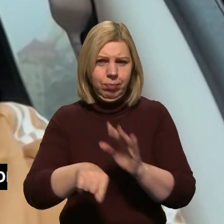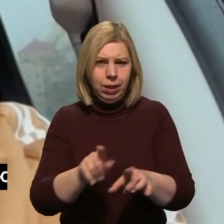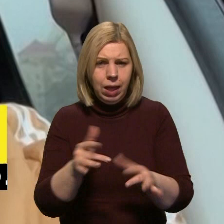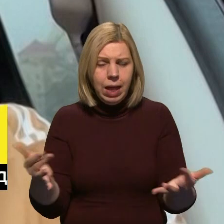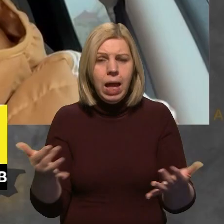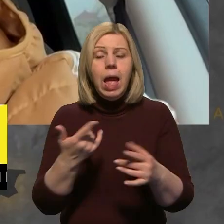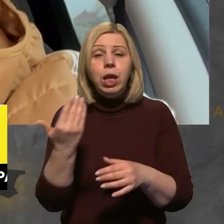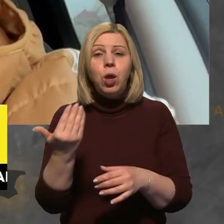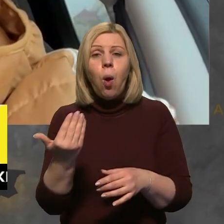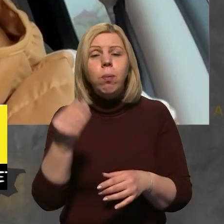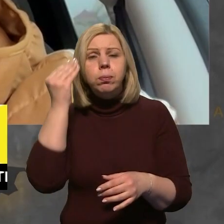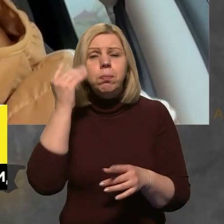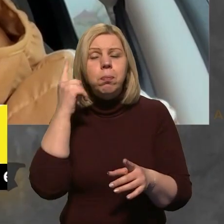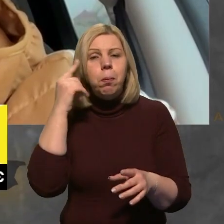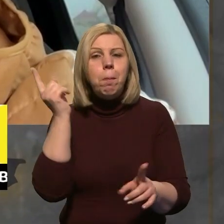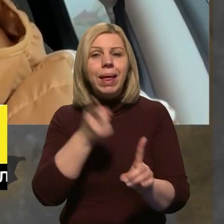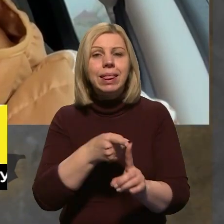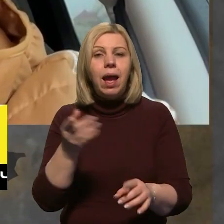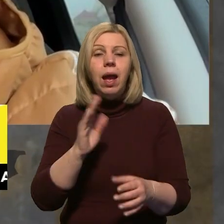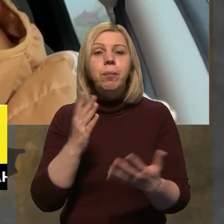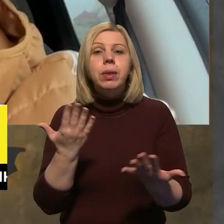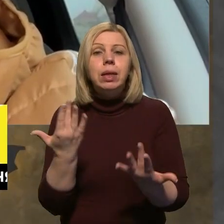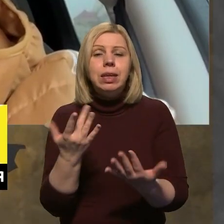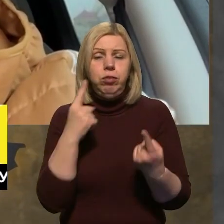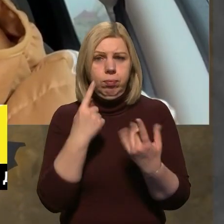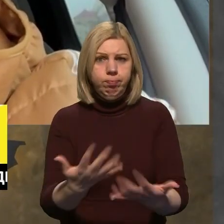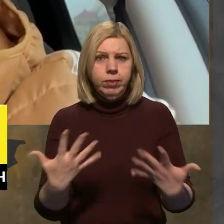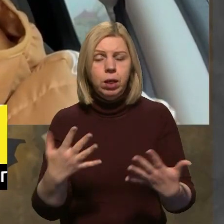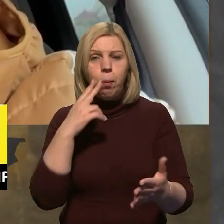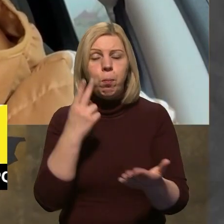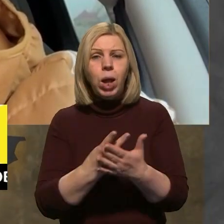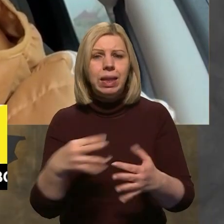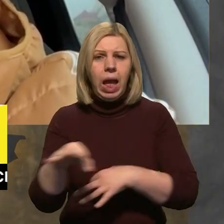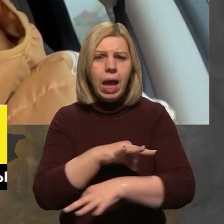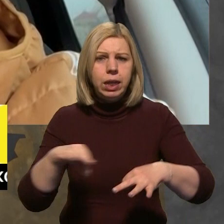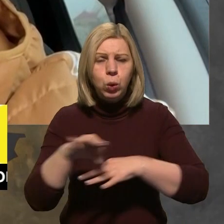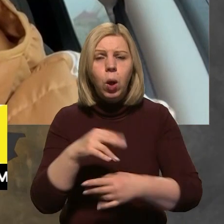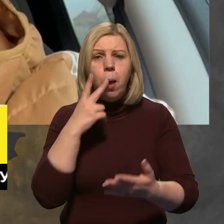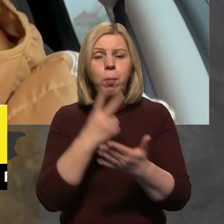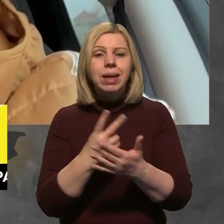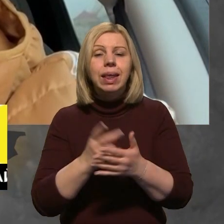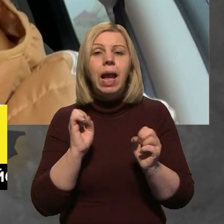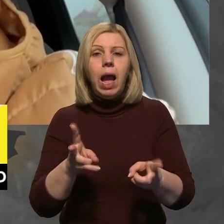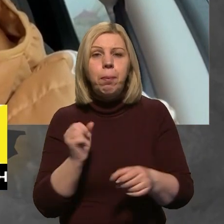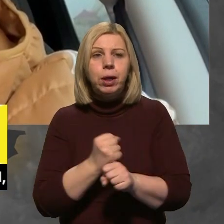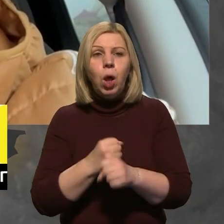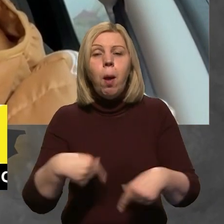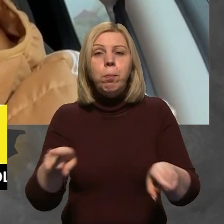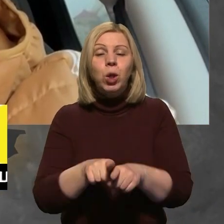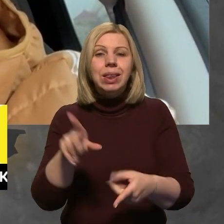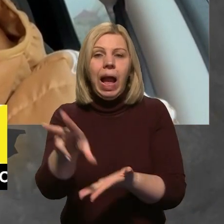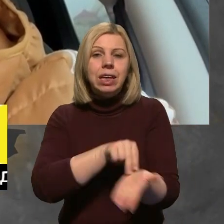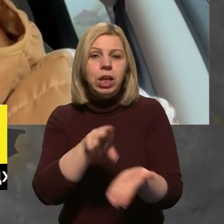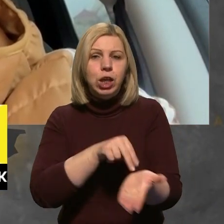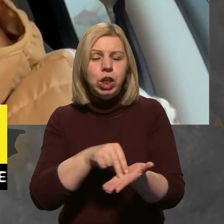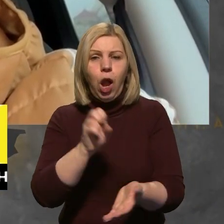І його мета – показати, наскільки все прозоро, показати архітектуру, показати, як це працює. Просто так скачати, я не